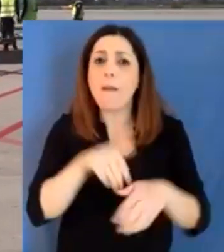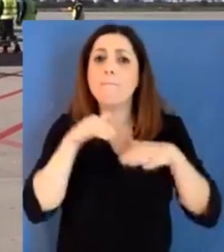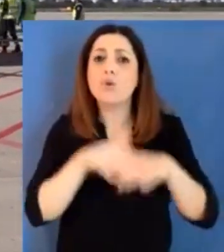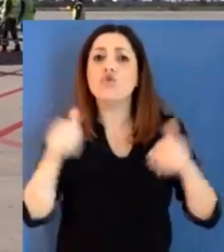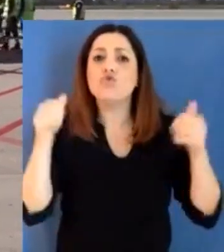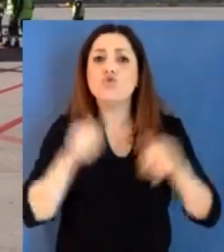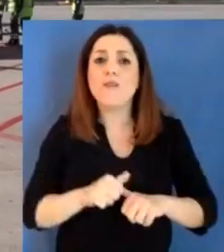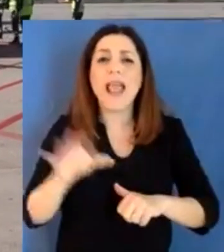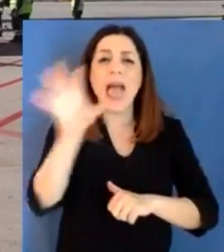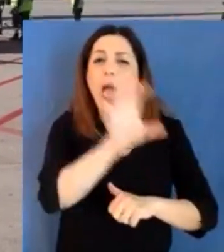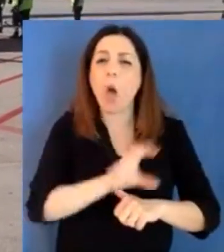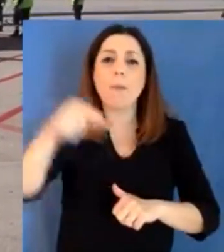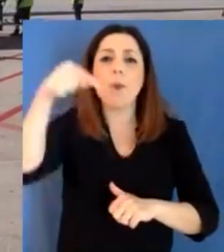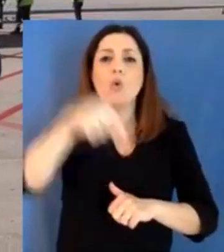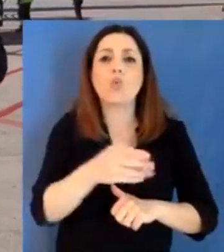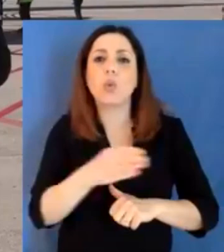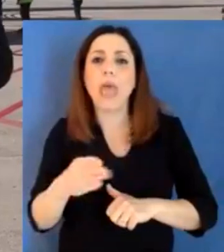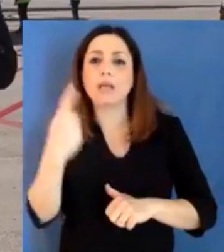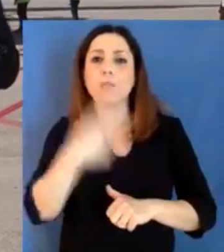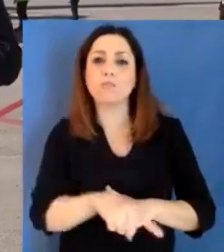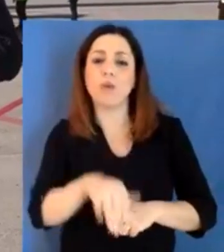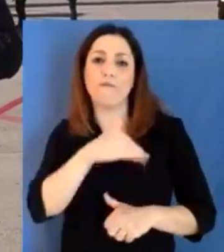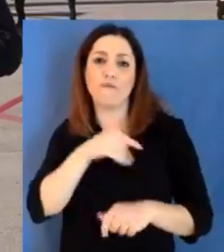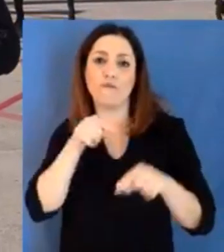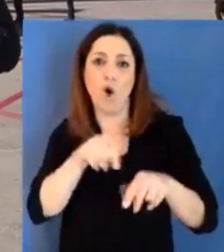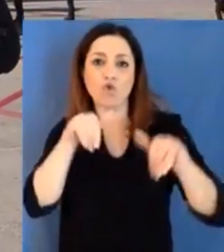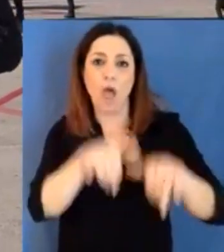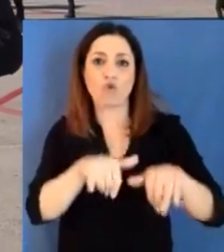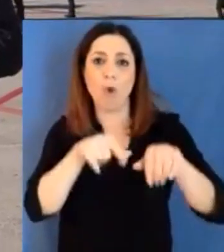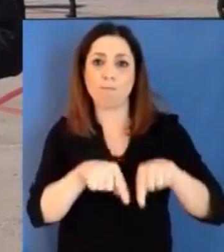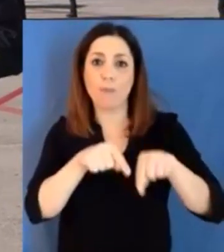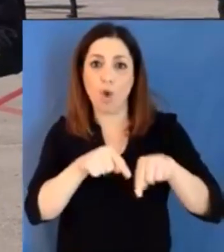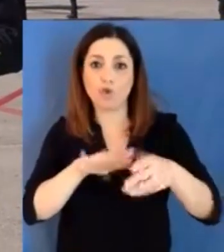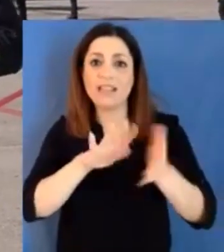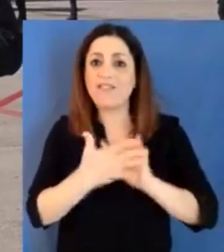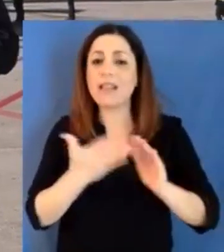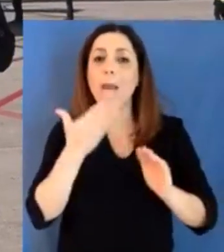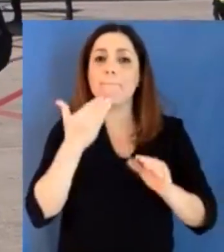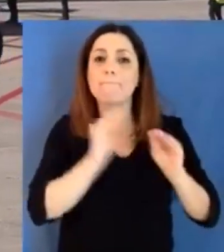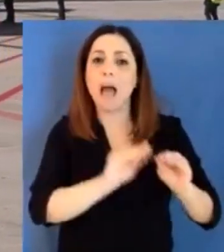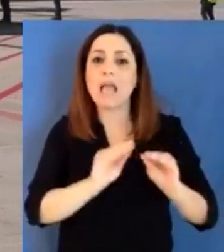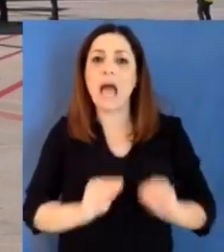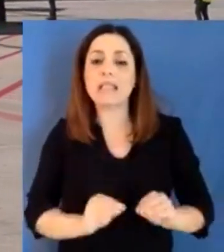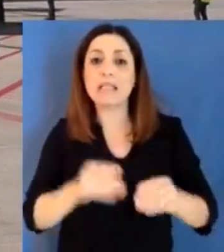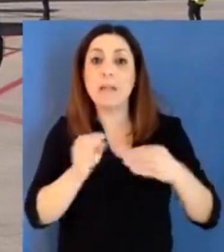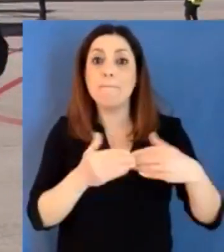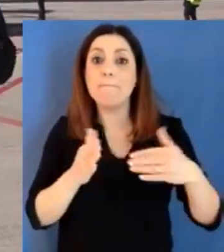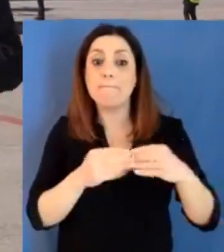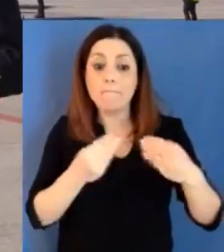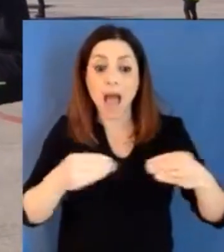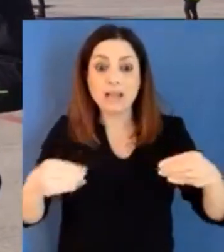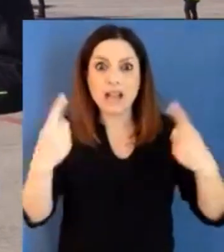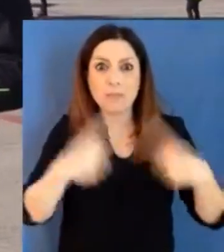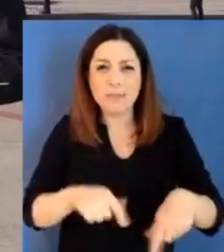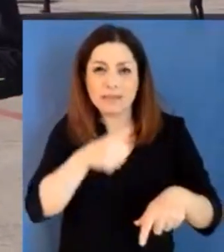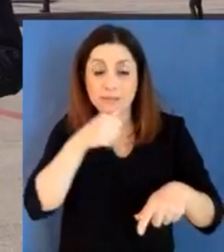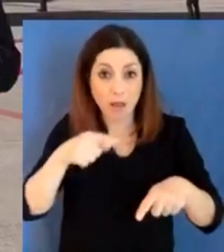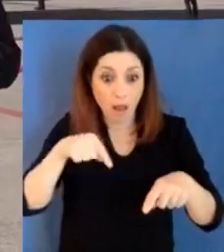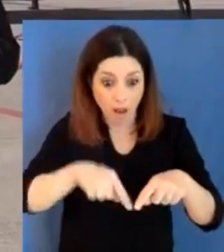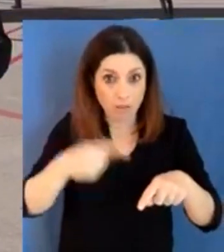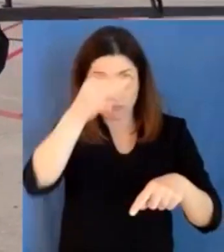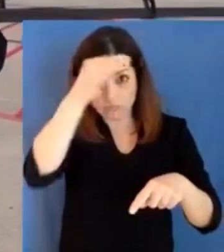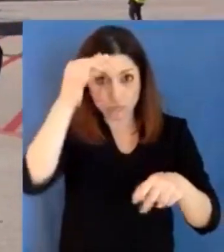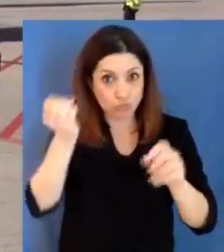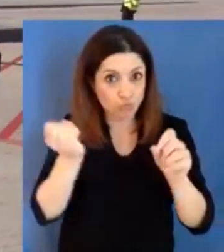strategico, perché noi ovviamente da questa volta non ci faremo fregare più, noi costituiremo delle riserve strategiche della